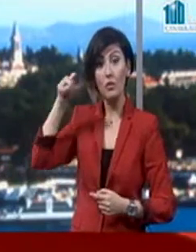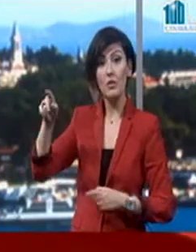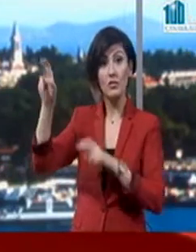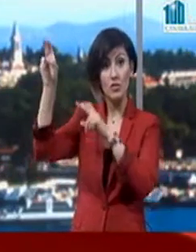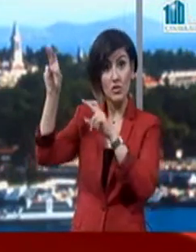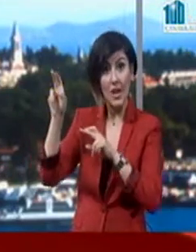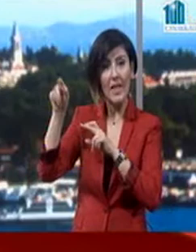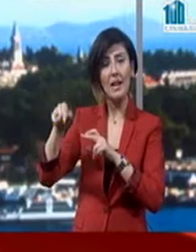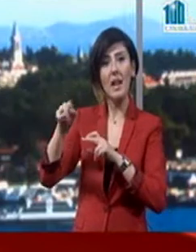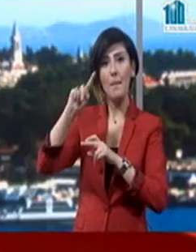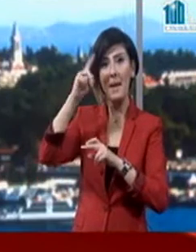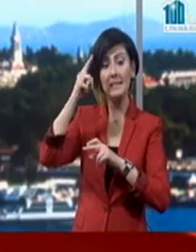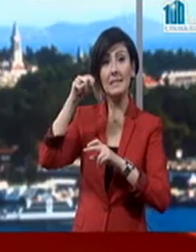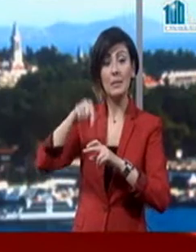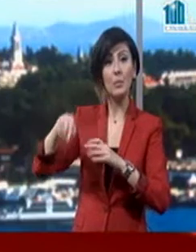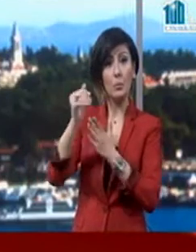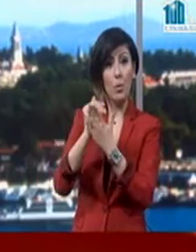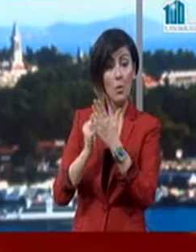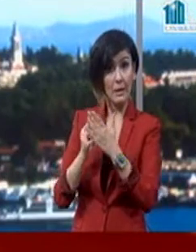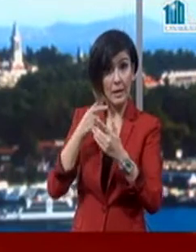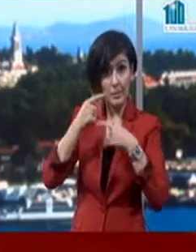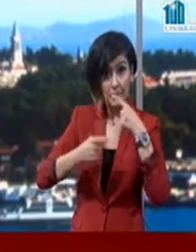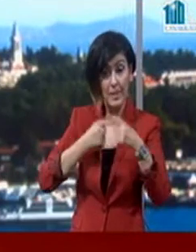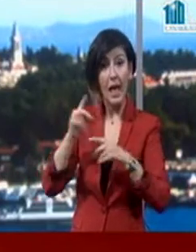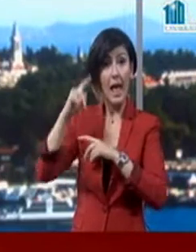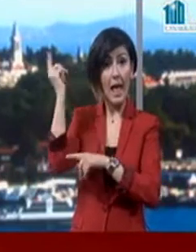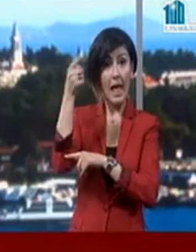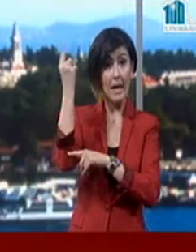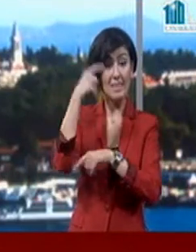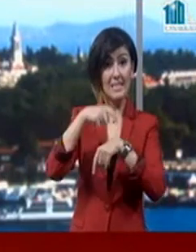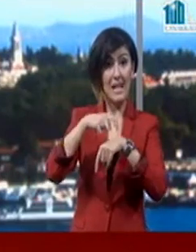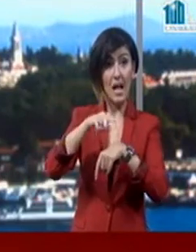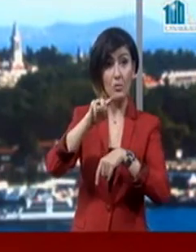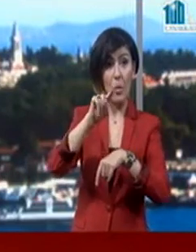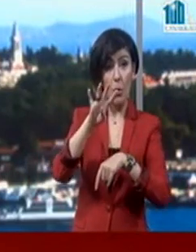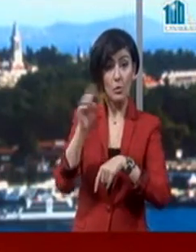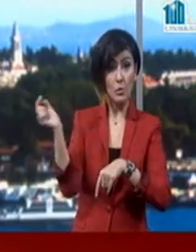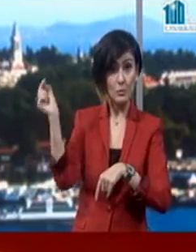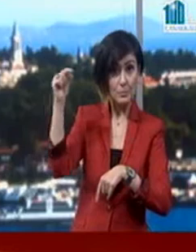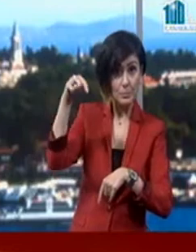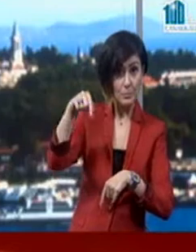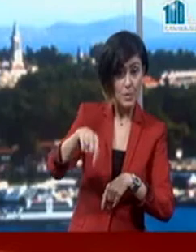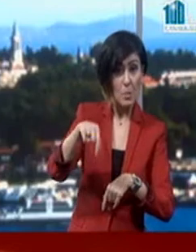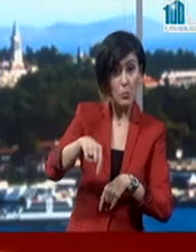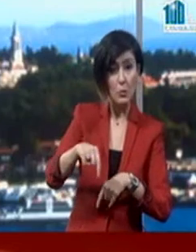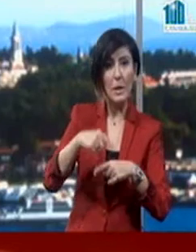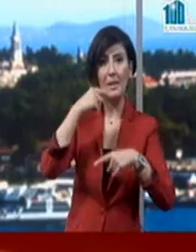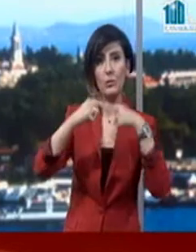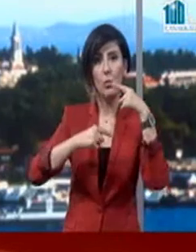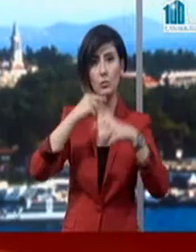merkezdeki programın tamamlanmasının ardından helikopterle saat 14'te buraya geçecek. Ve burada bir konuşma